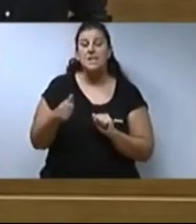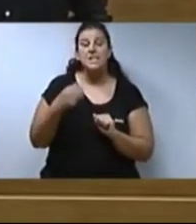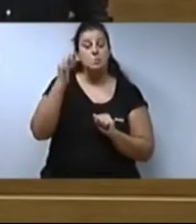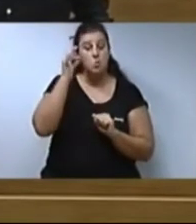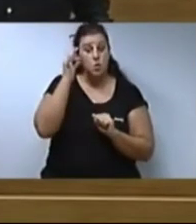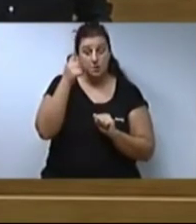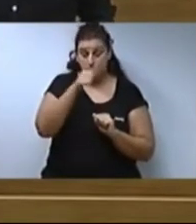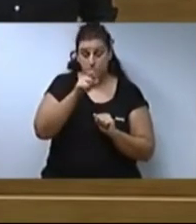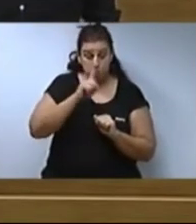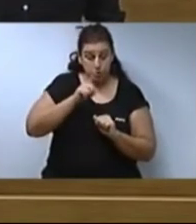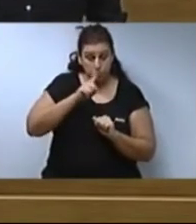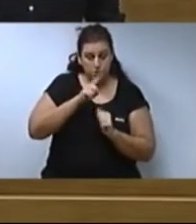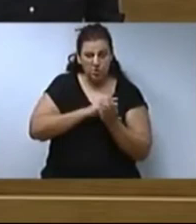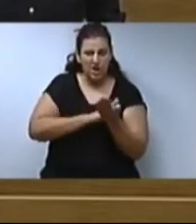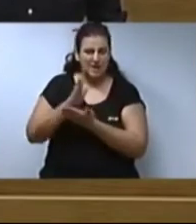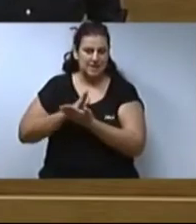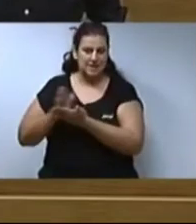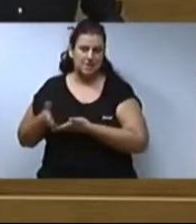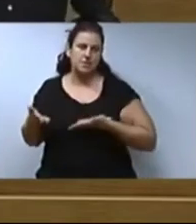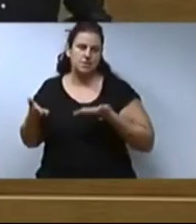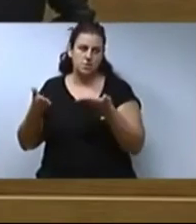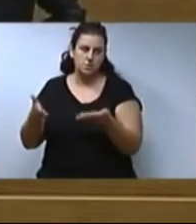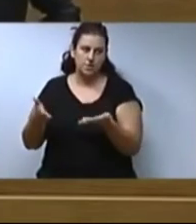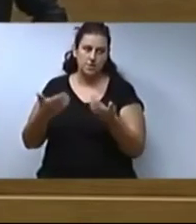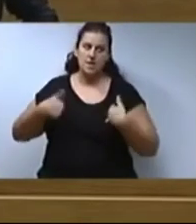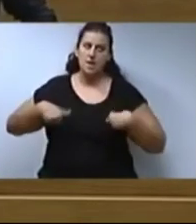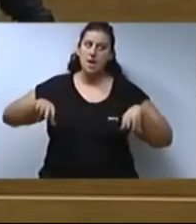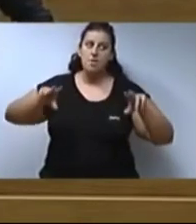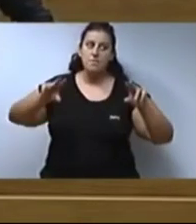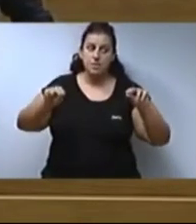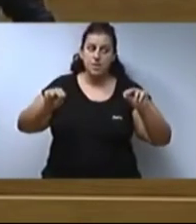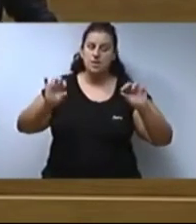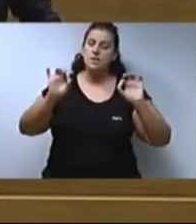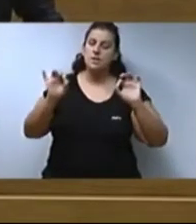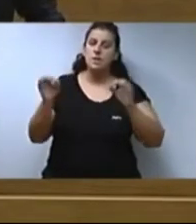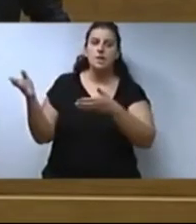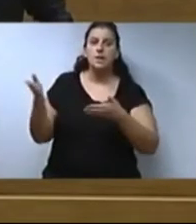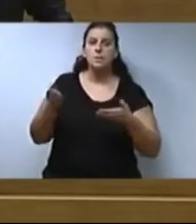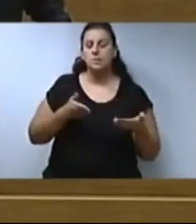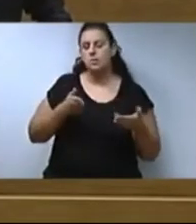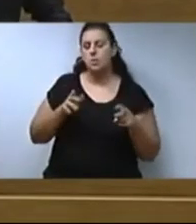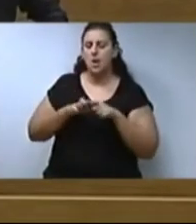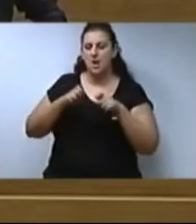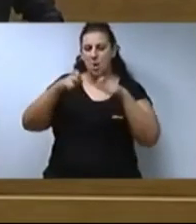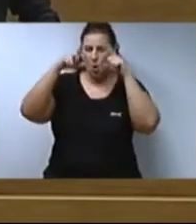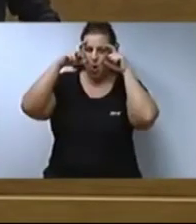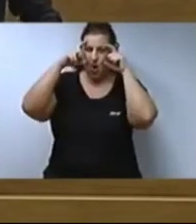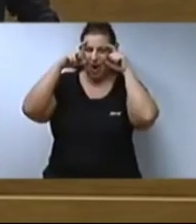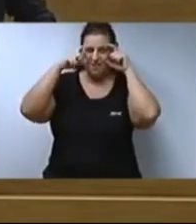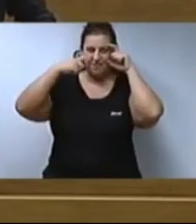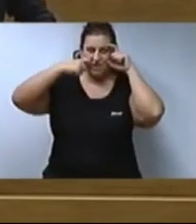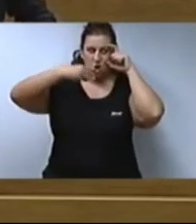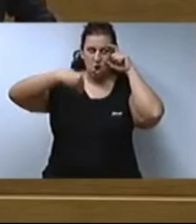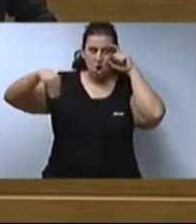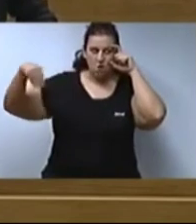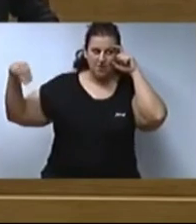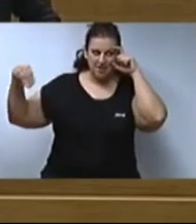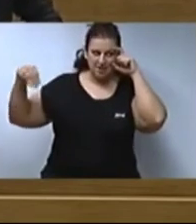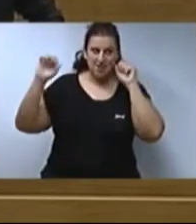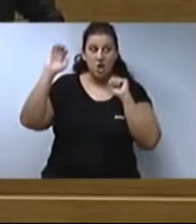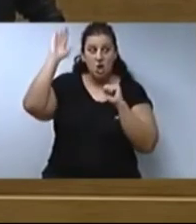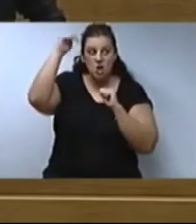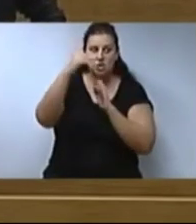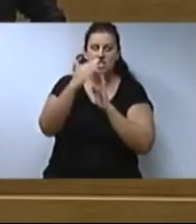prostituïdes. I acabo convidant a que ens posem les ulleres joves que ens proposa el Consell Valencià de la